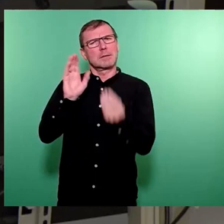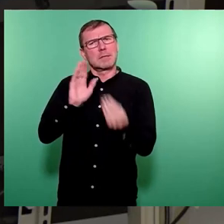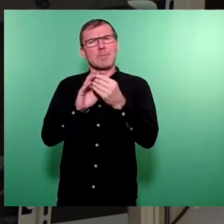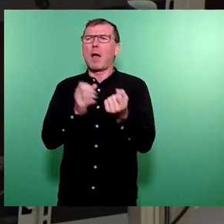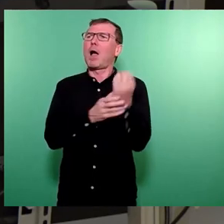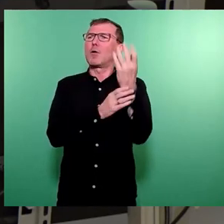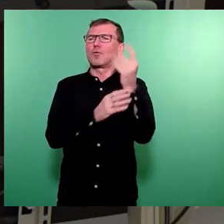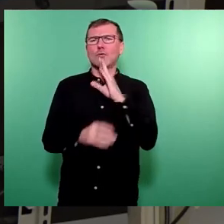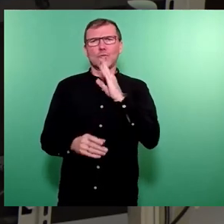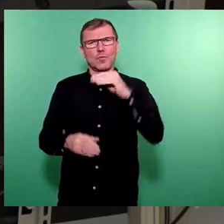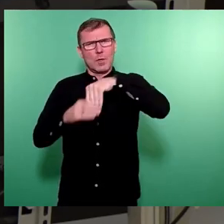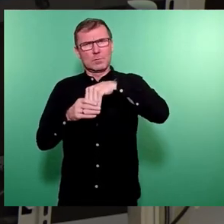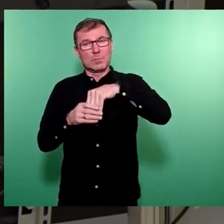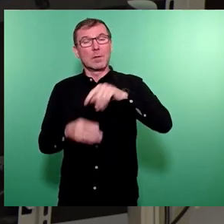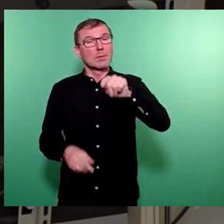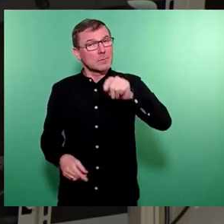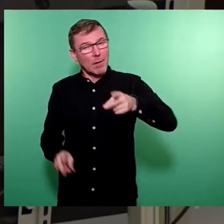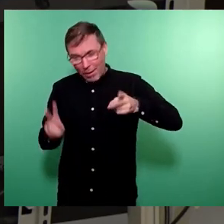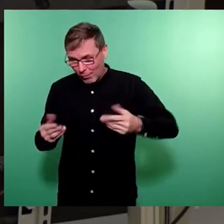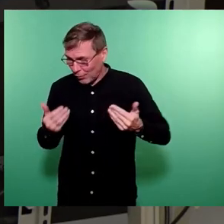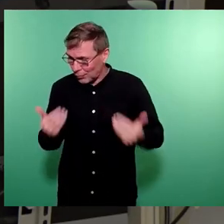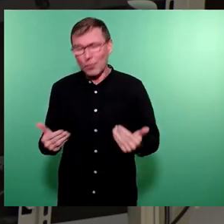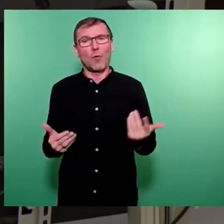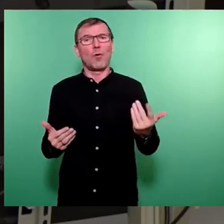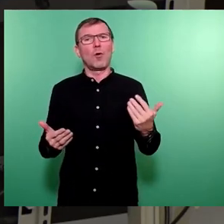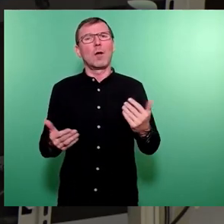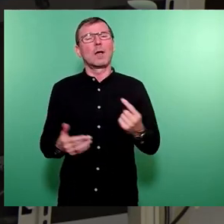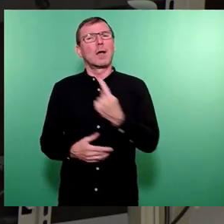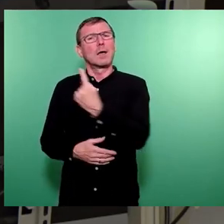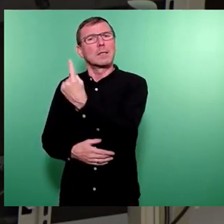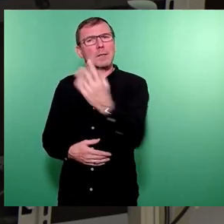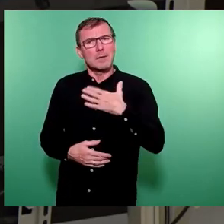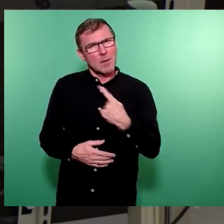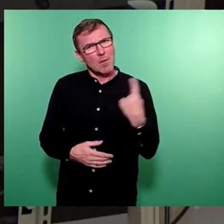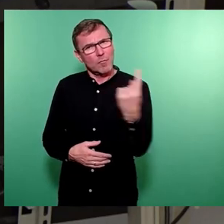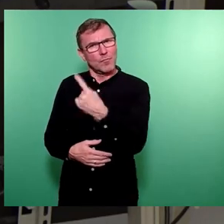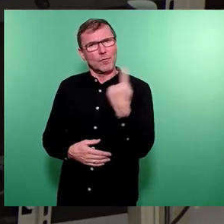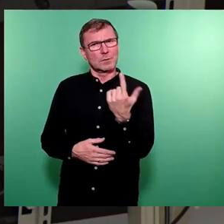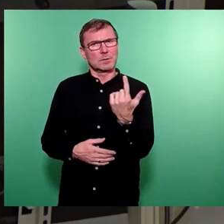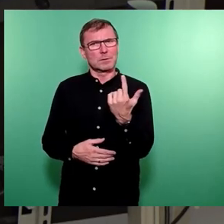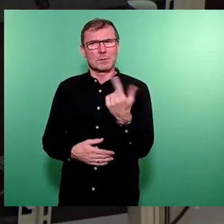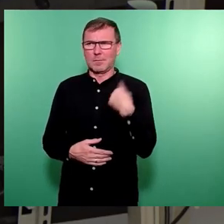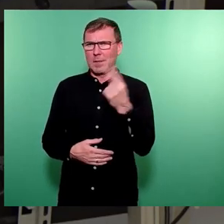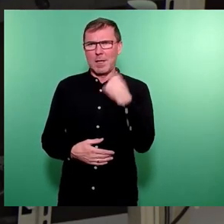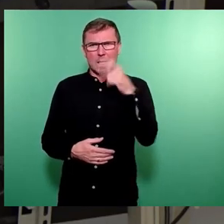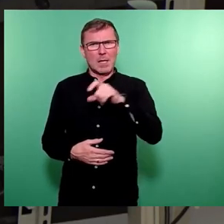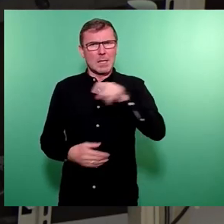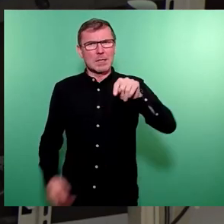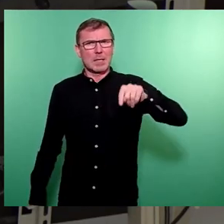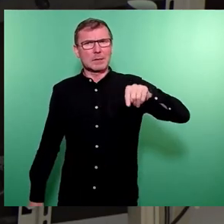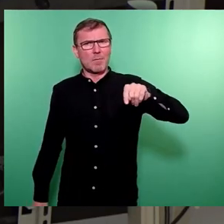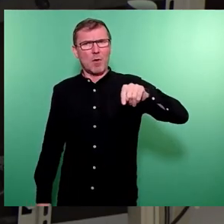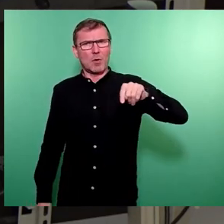sagen. Auch da war es so, jeden von uns, der jetzt, wir haben nächste Woche die